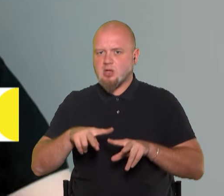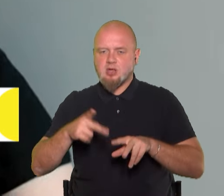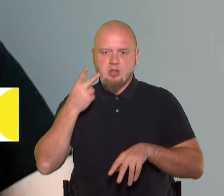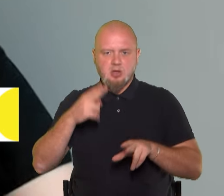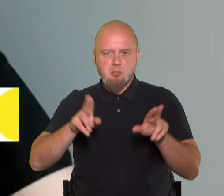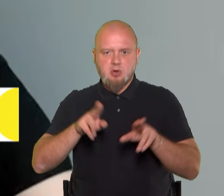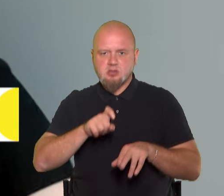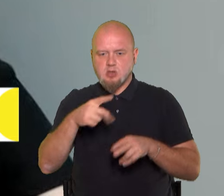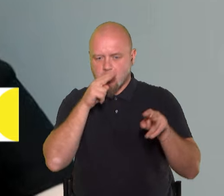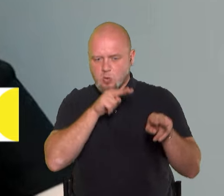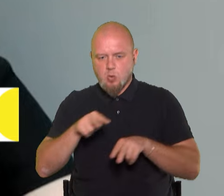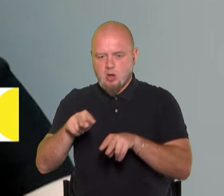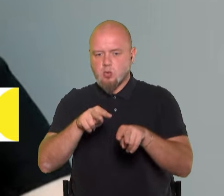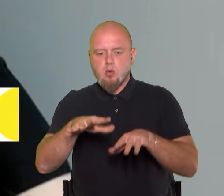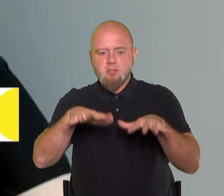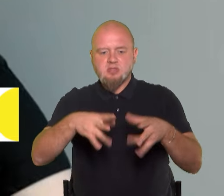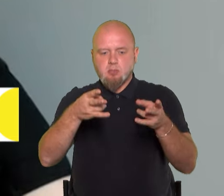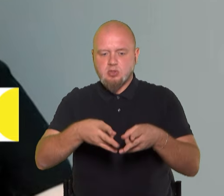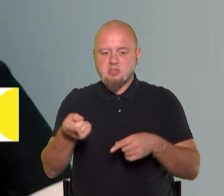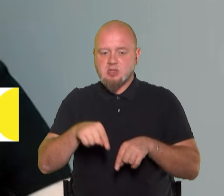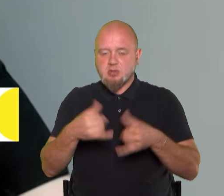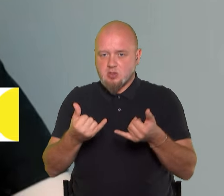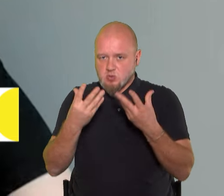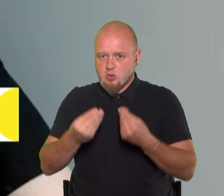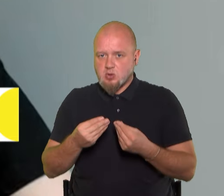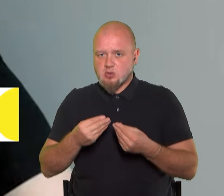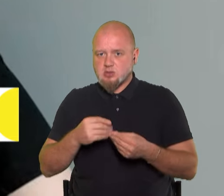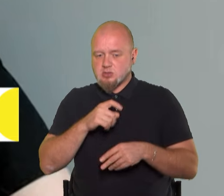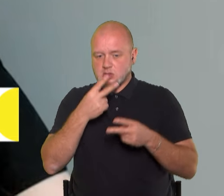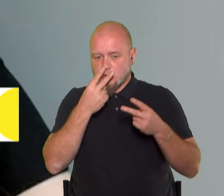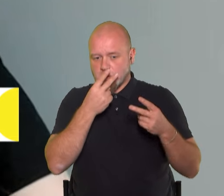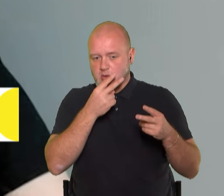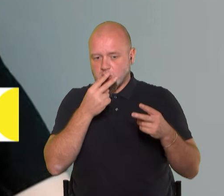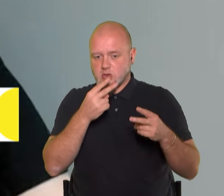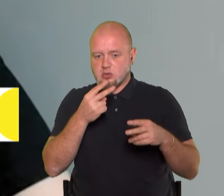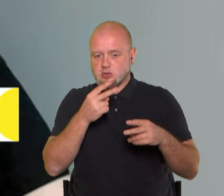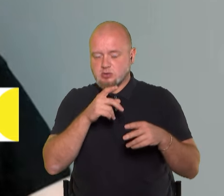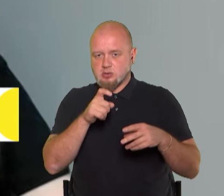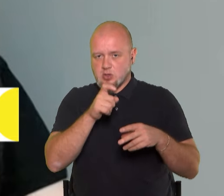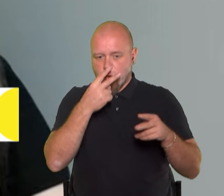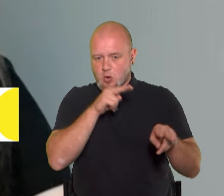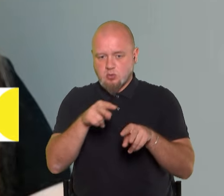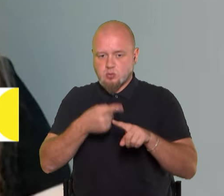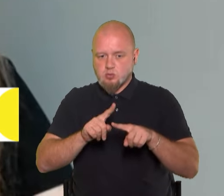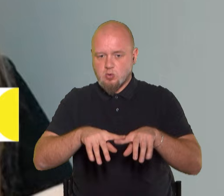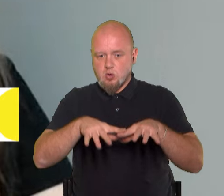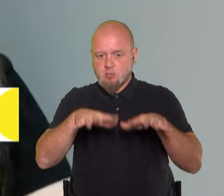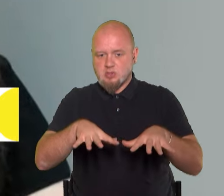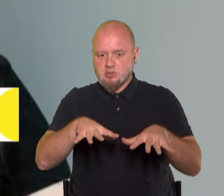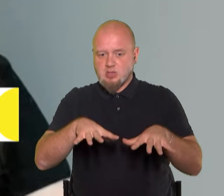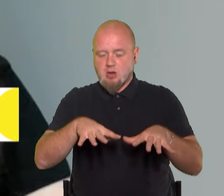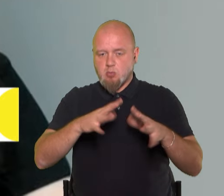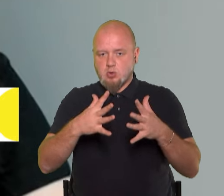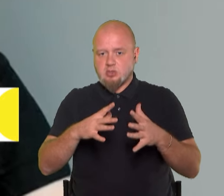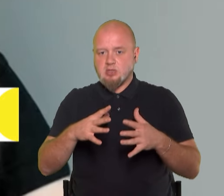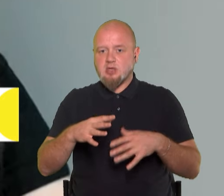правило, з огляду місця події. Саме на сьогодні доступу до цього місця події слідства фактично нема. За